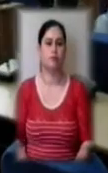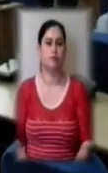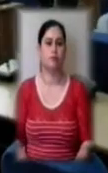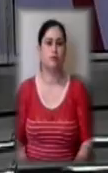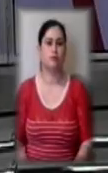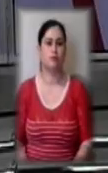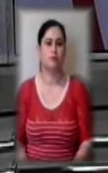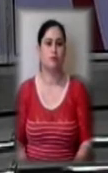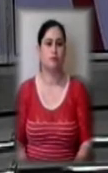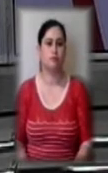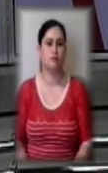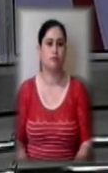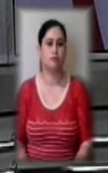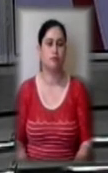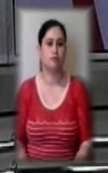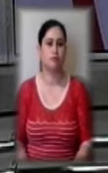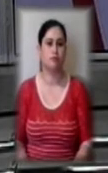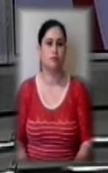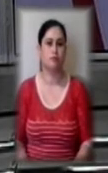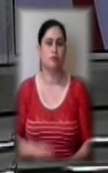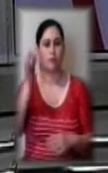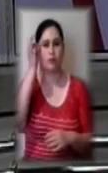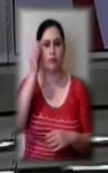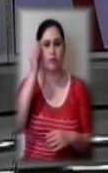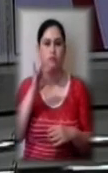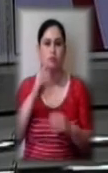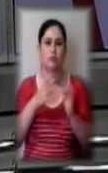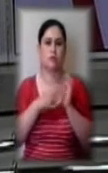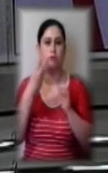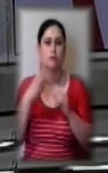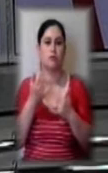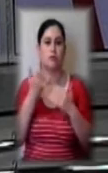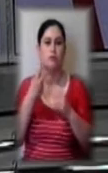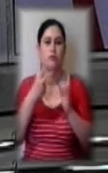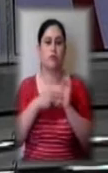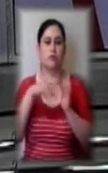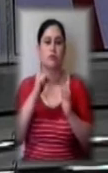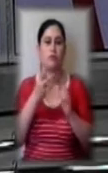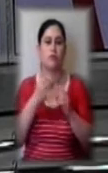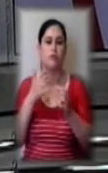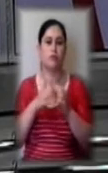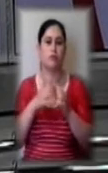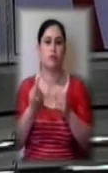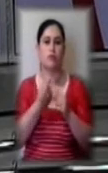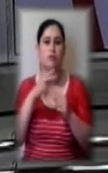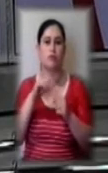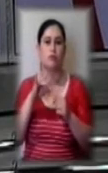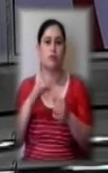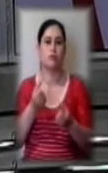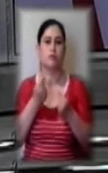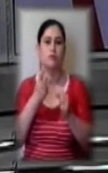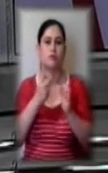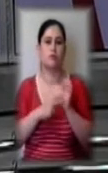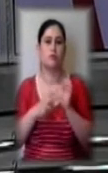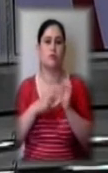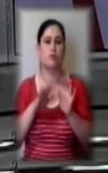Херсон. Нагадаю, станом на 9.30 сьогодні, 28 травня, у Херсонській області лабораторно підтверджено 177 випадків